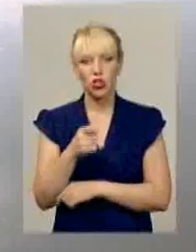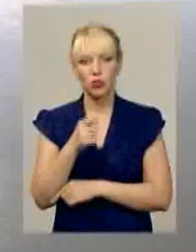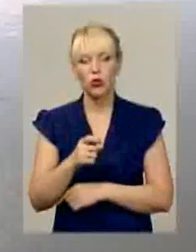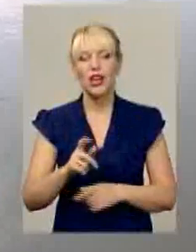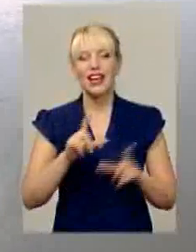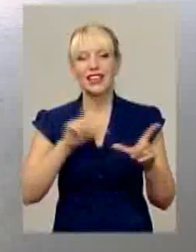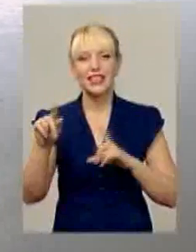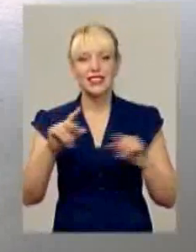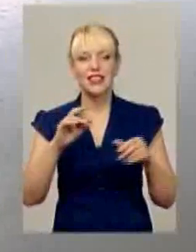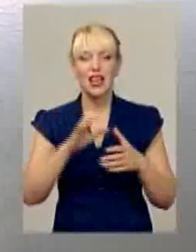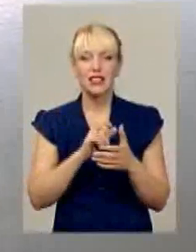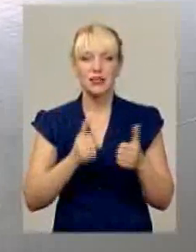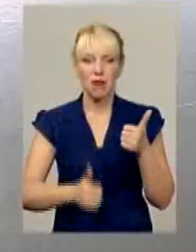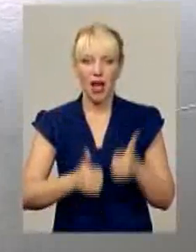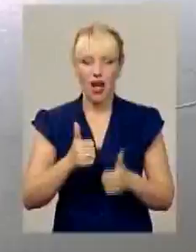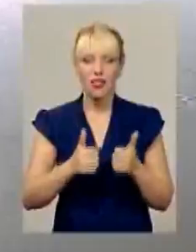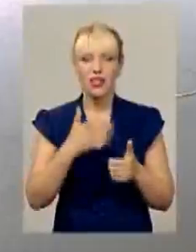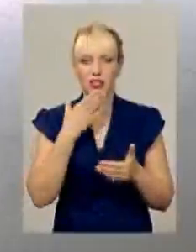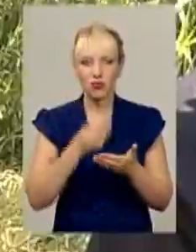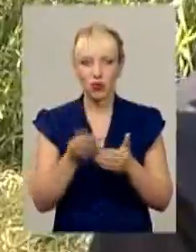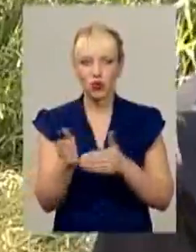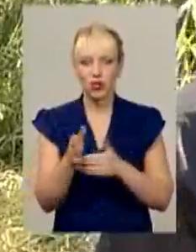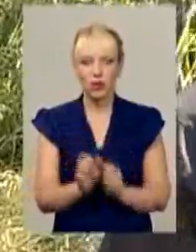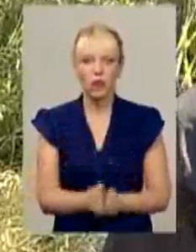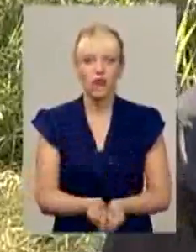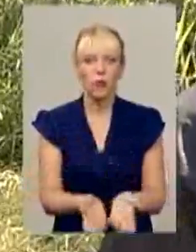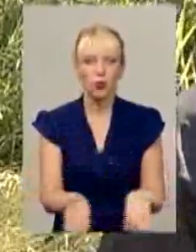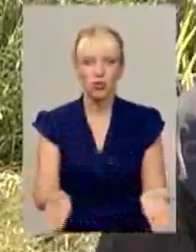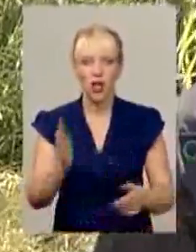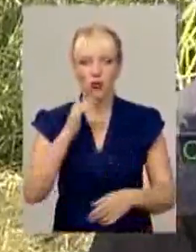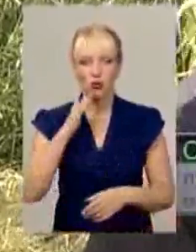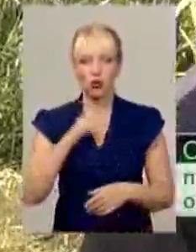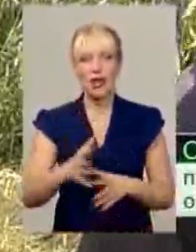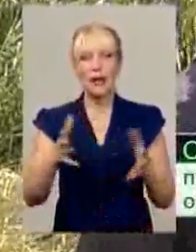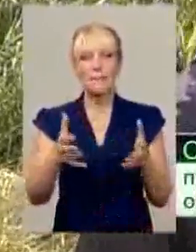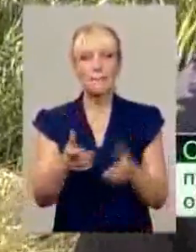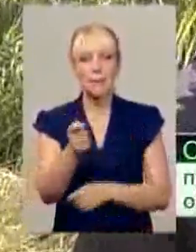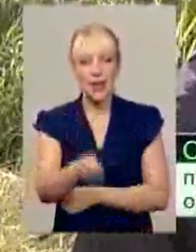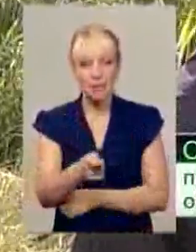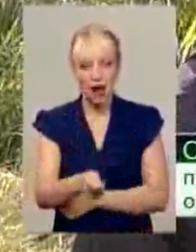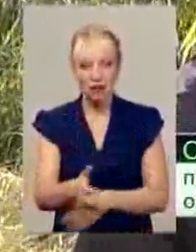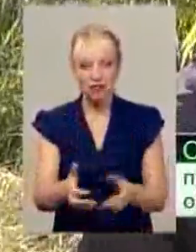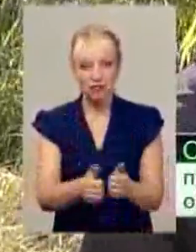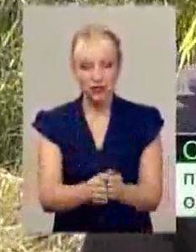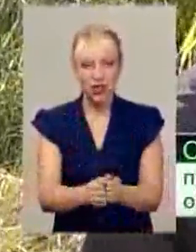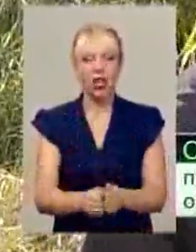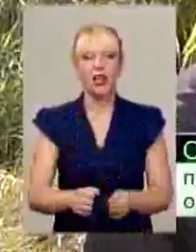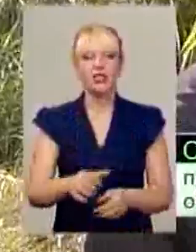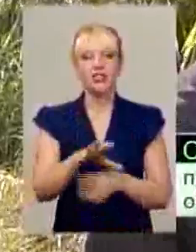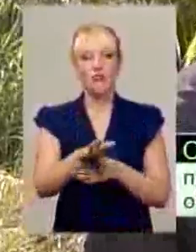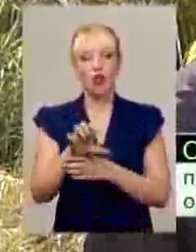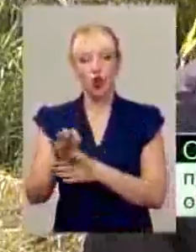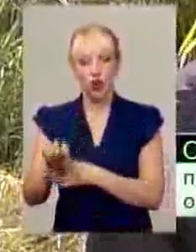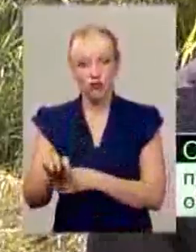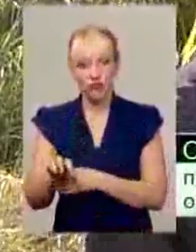Їздить на змагання і свою здобич відпускає назад у водойму. Піймав рибу, фотографував, самому подивився. Можна